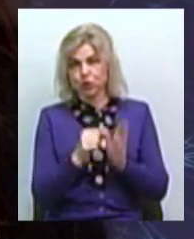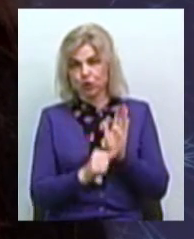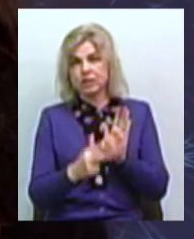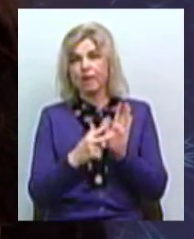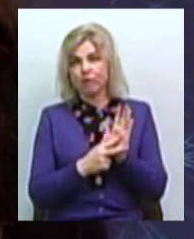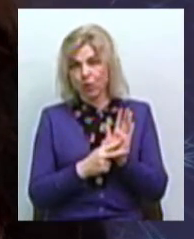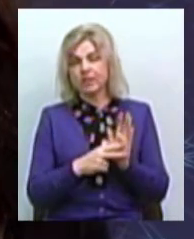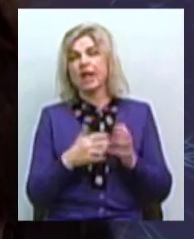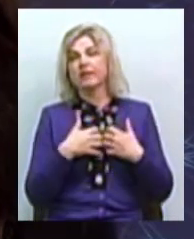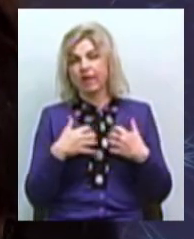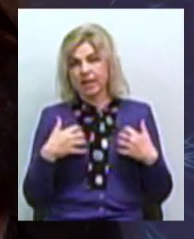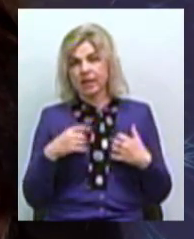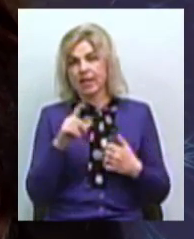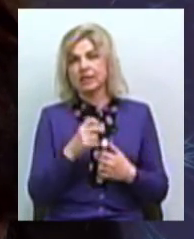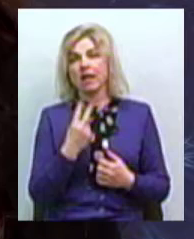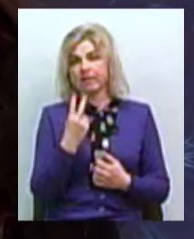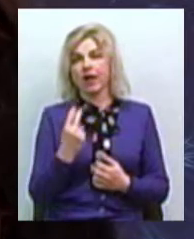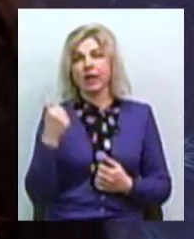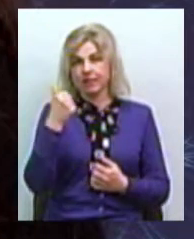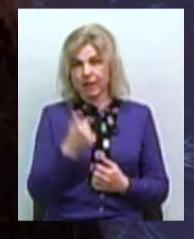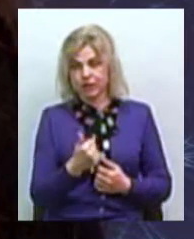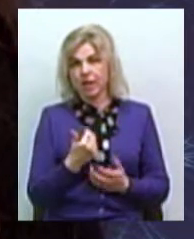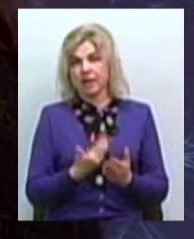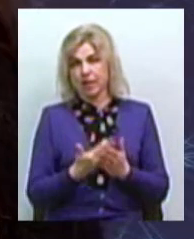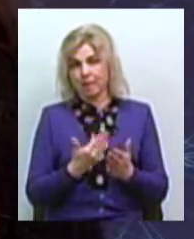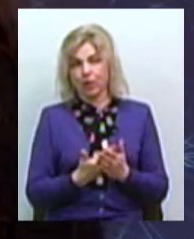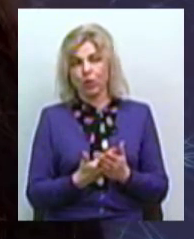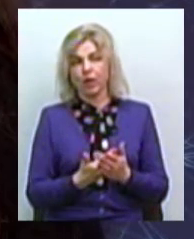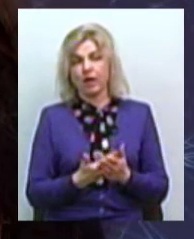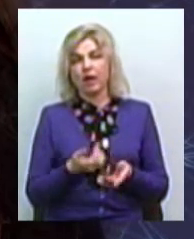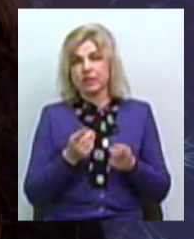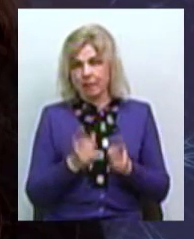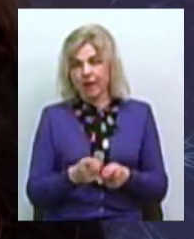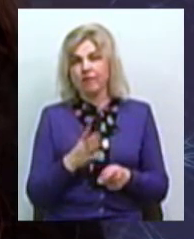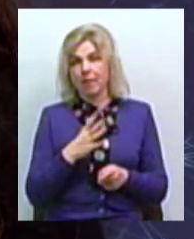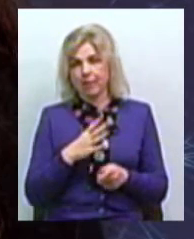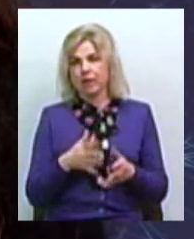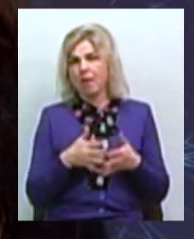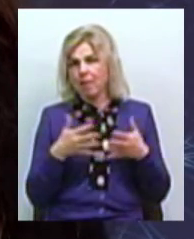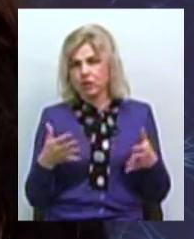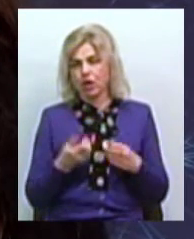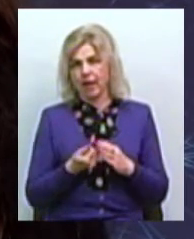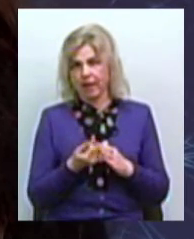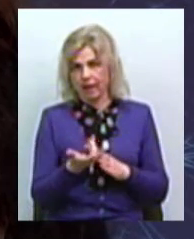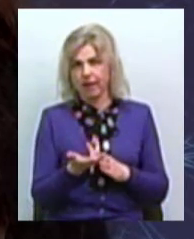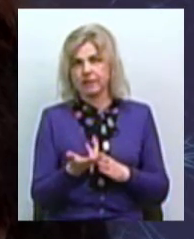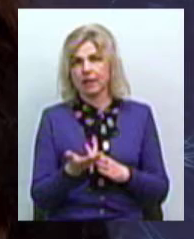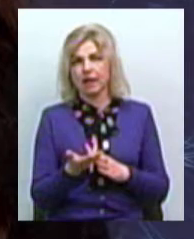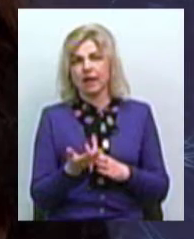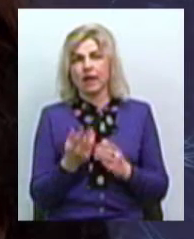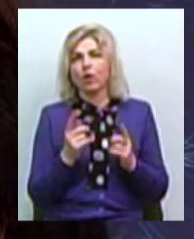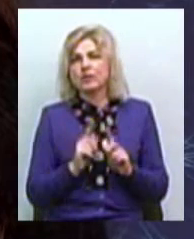тварин за два робочі тижні, і це з урахуванням того, що, наприклад, нас, якщо насправді була дуже велика кількість дивних